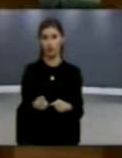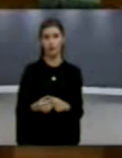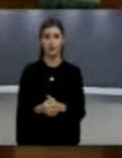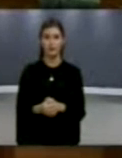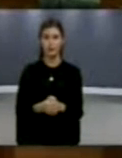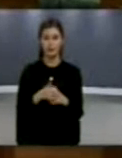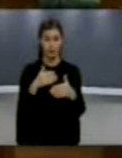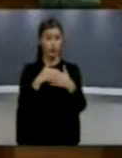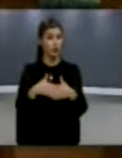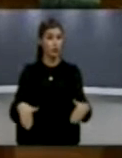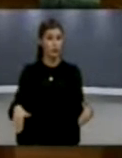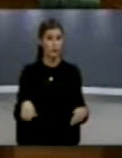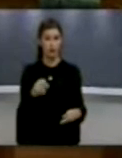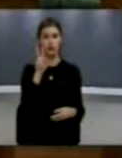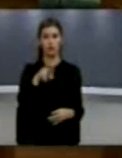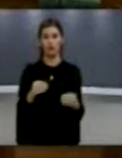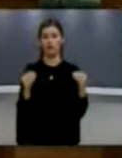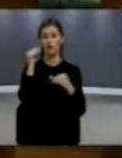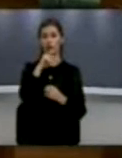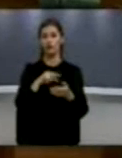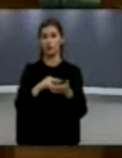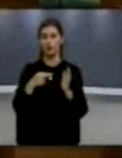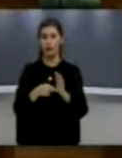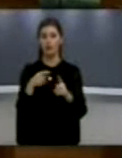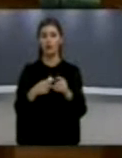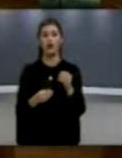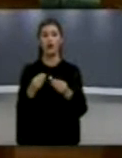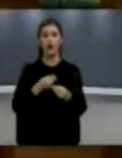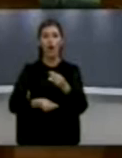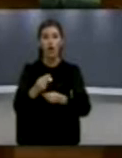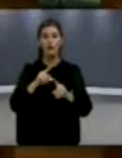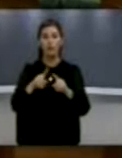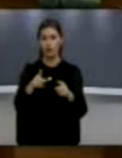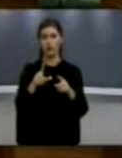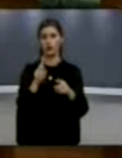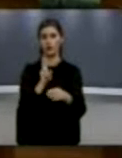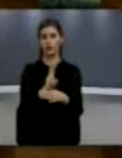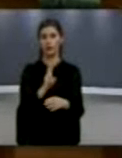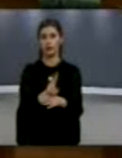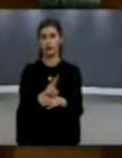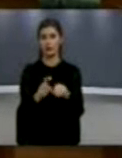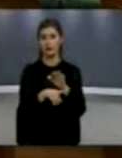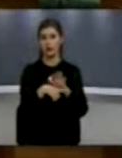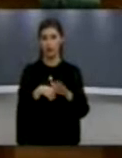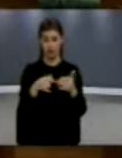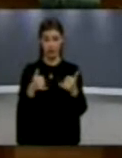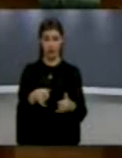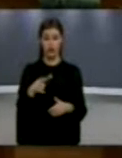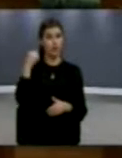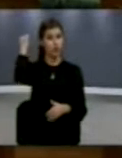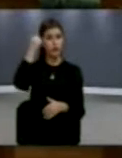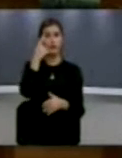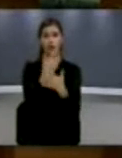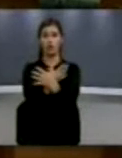kufitare do të nambajnë peng dhe ato e vështirësojnë shumë ekonominë dhe konsolidimin e brendshëm. Thieshtë, Kosova sot vetëm me Shqiprin nuk ka